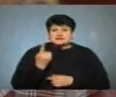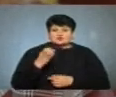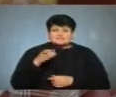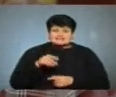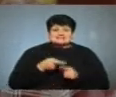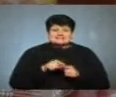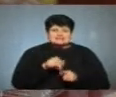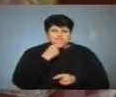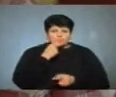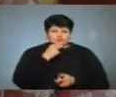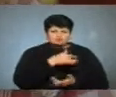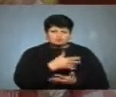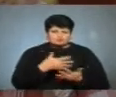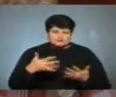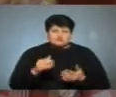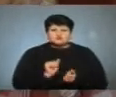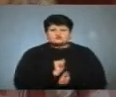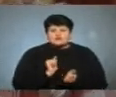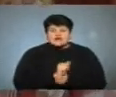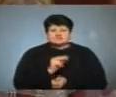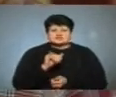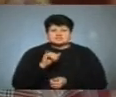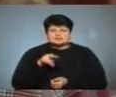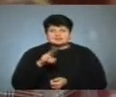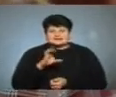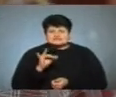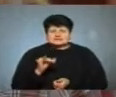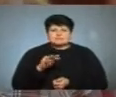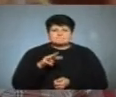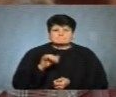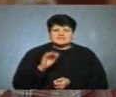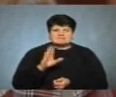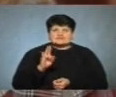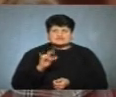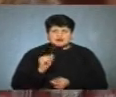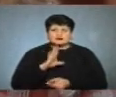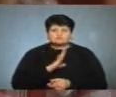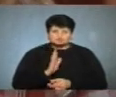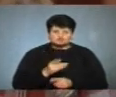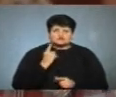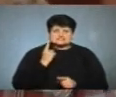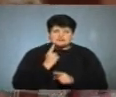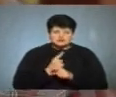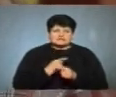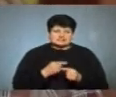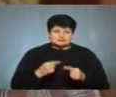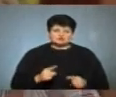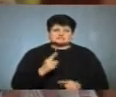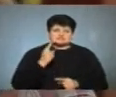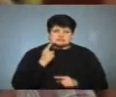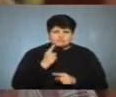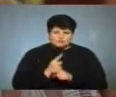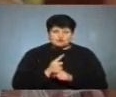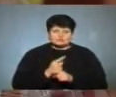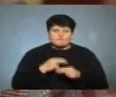дані продукти, тобто сухарики, чіпси, мівіна, будуть заборонені і ряд інших будуть заборонені